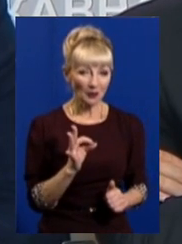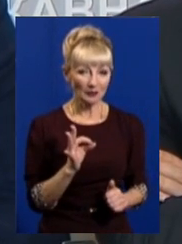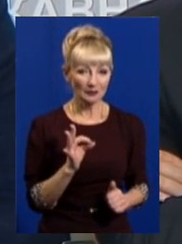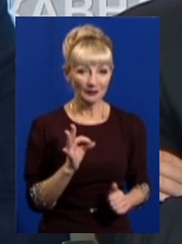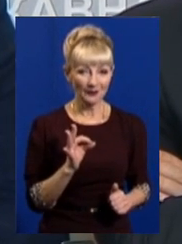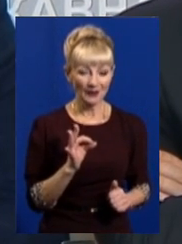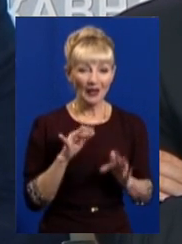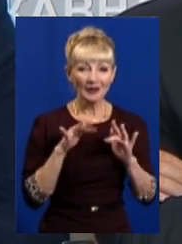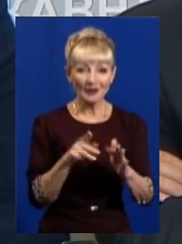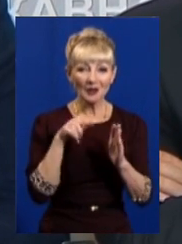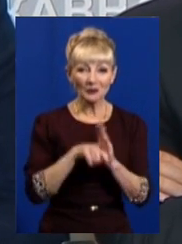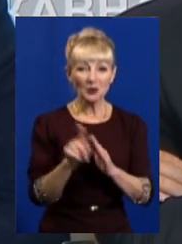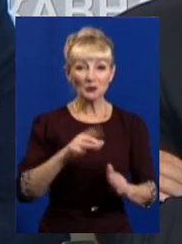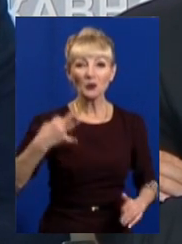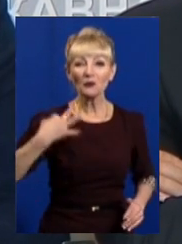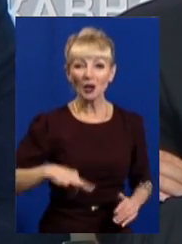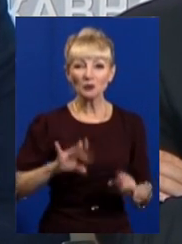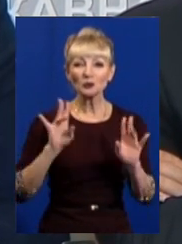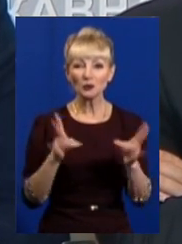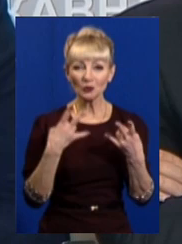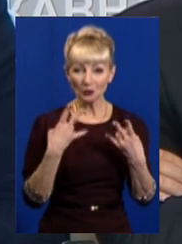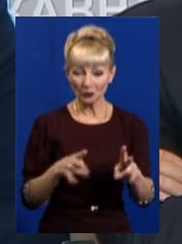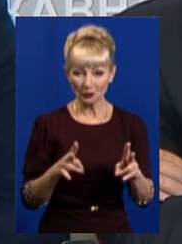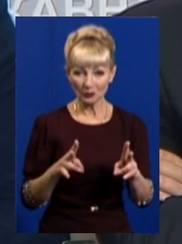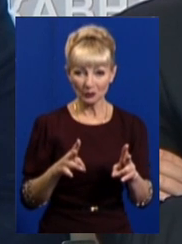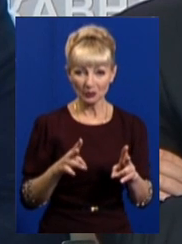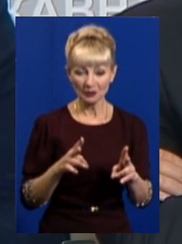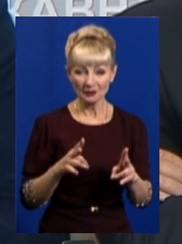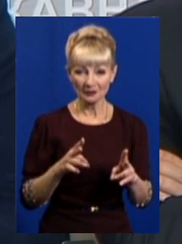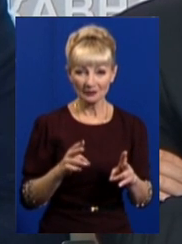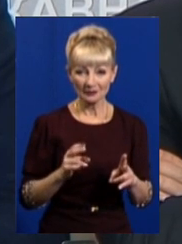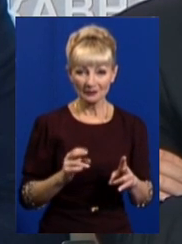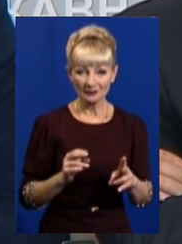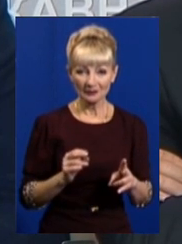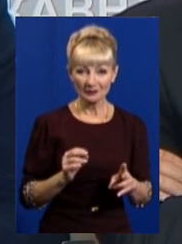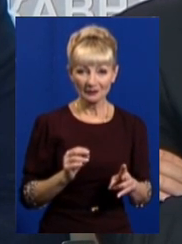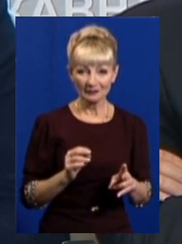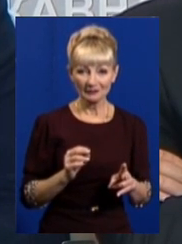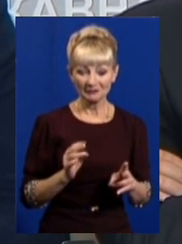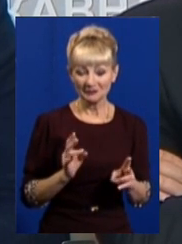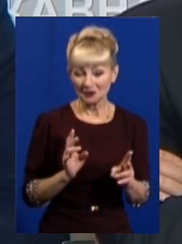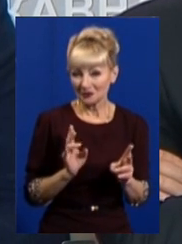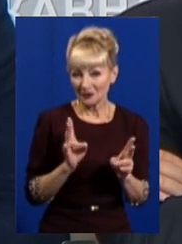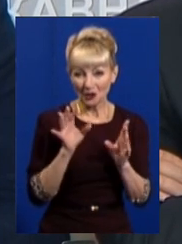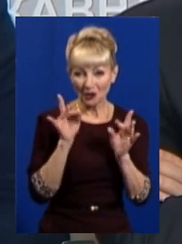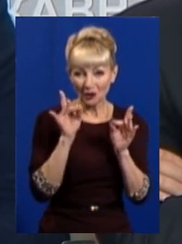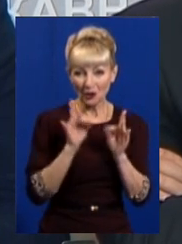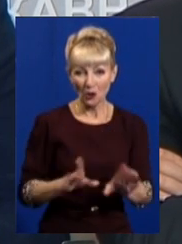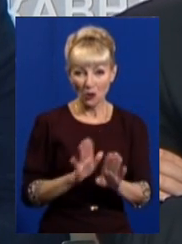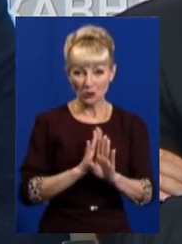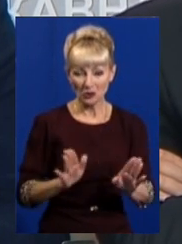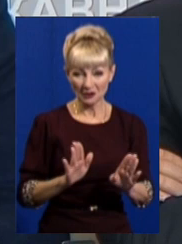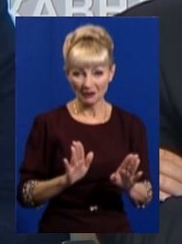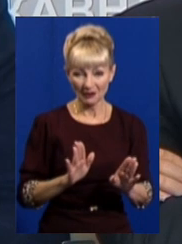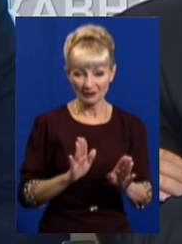що французький клуб несподівано став в